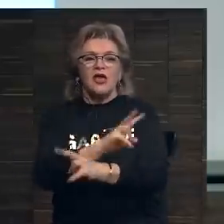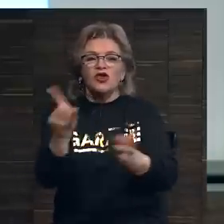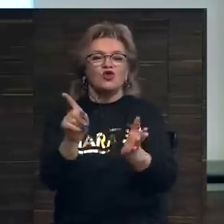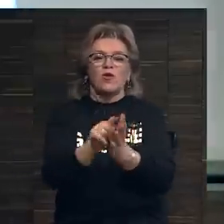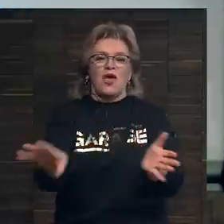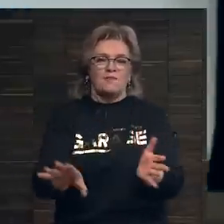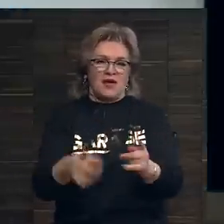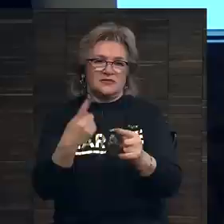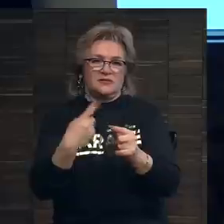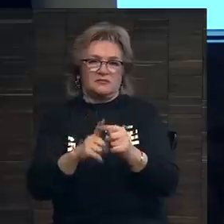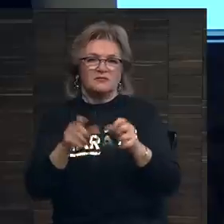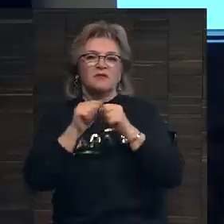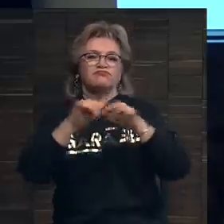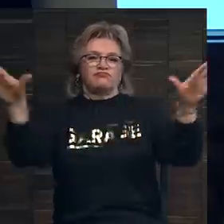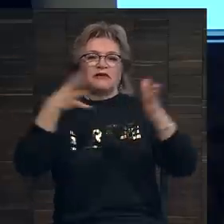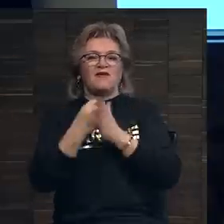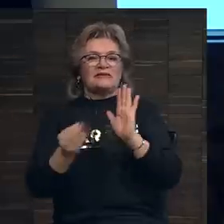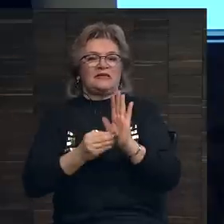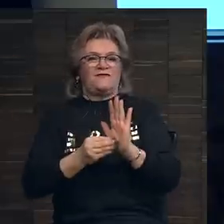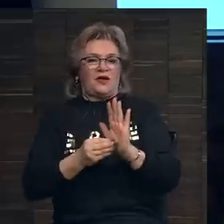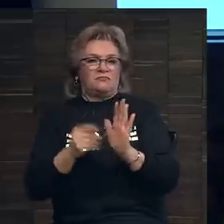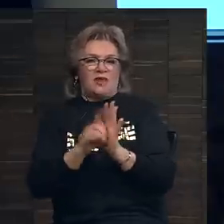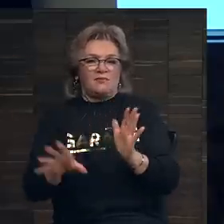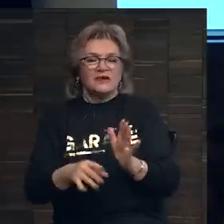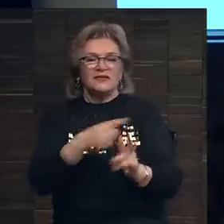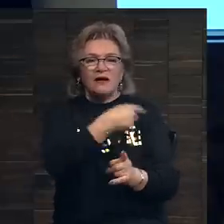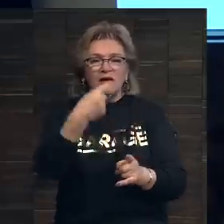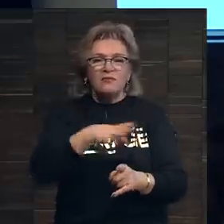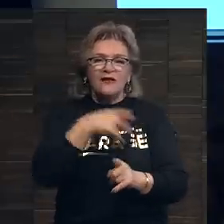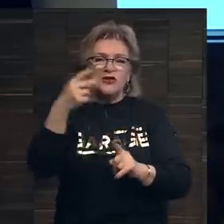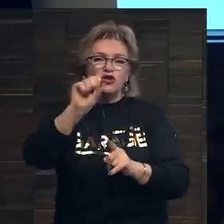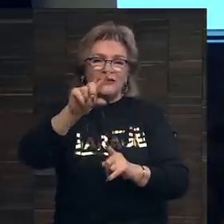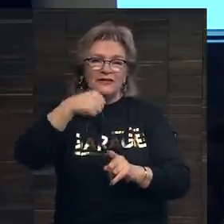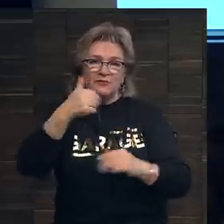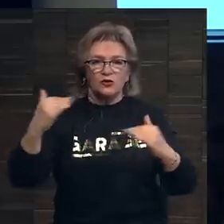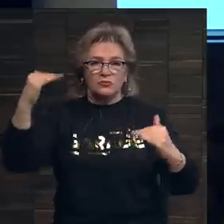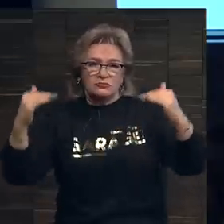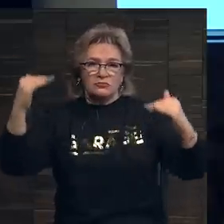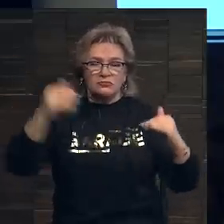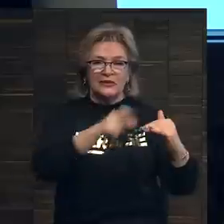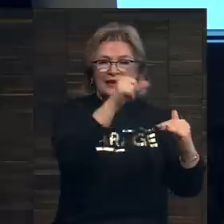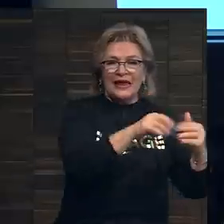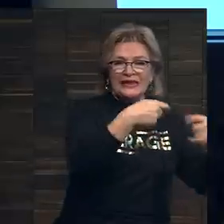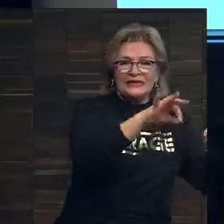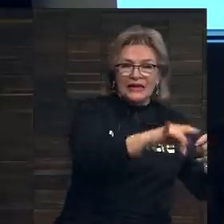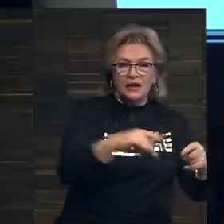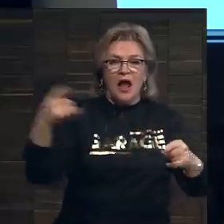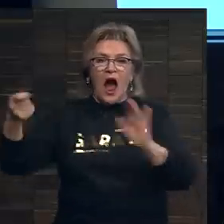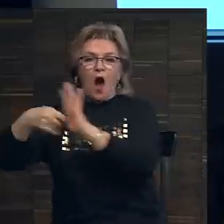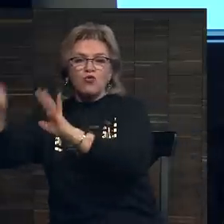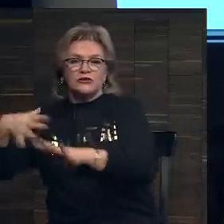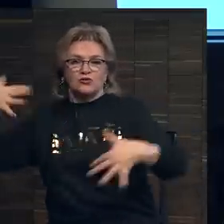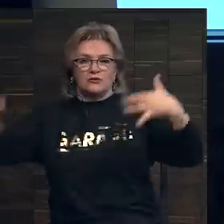обязан разглашать свои цифры. Как я говорил, в 2011 году соотношение дилеров и аукционов было 50 на 50.